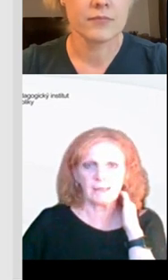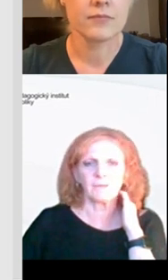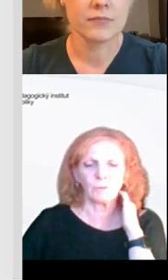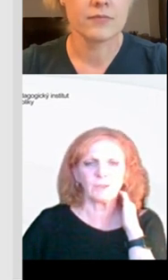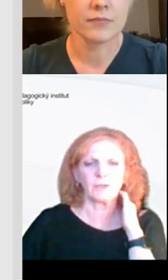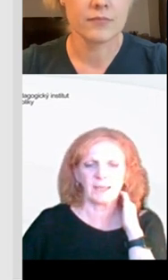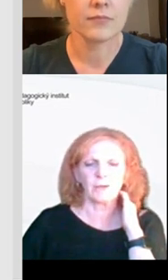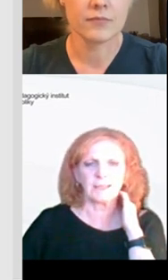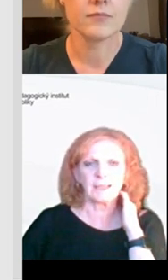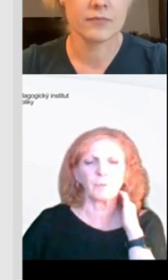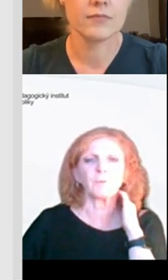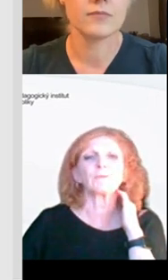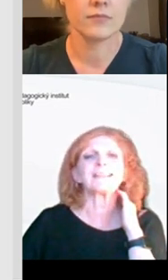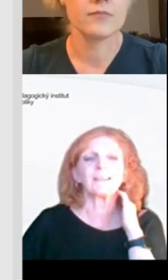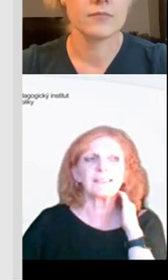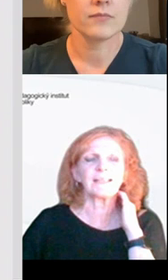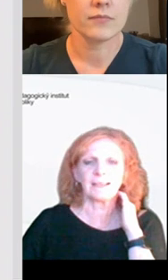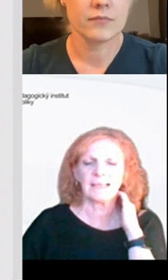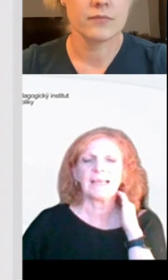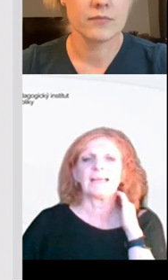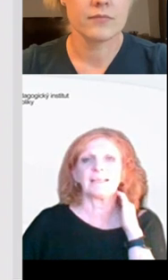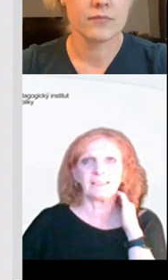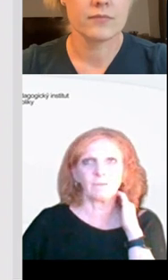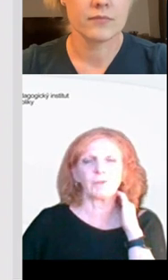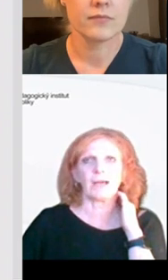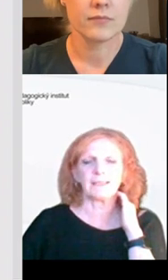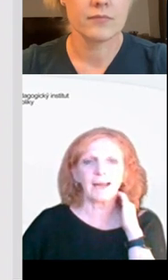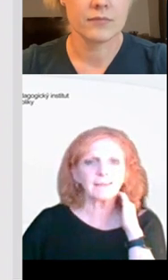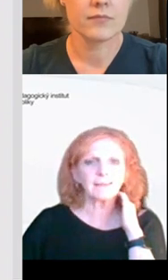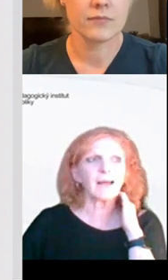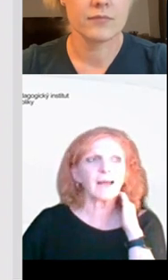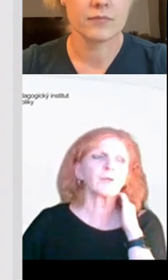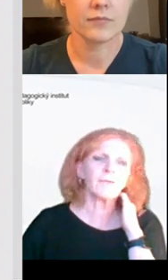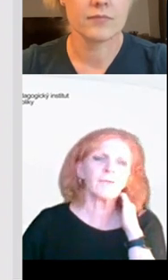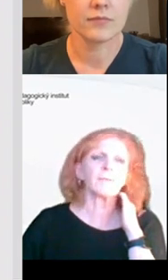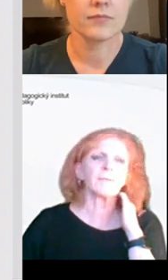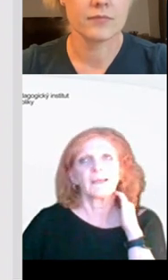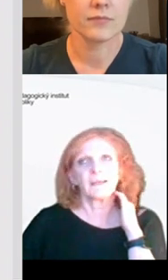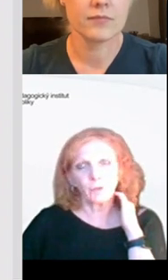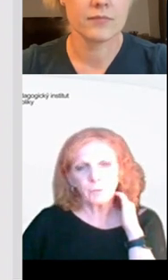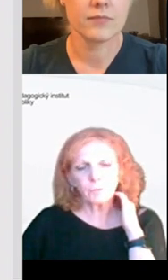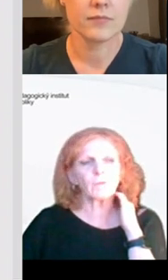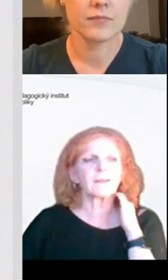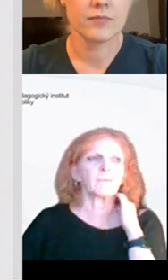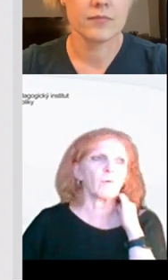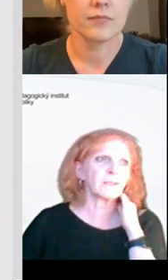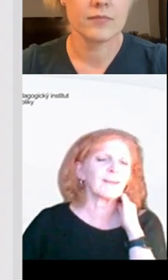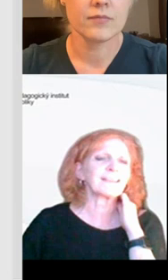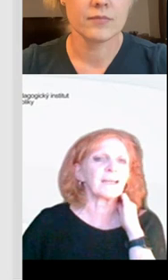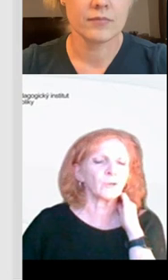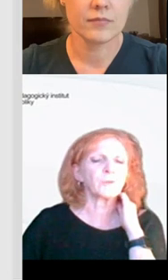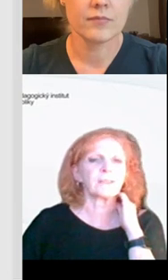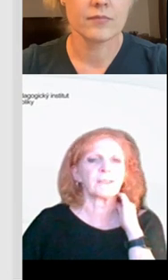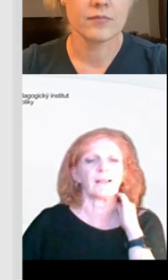rozhodně ve výuce českého jazyka v průběhu těch devíti let se svými žáky děláte, ale budeme vám doporučovat nebo